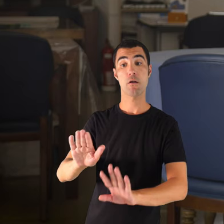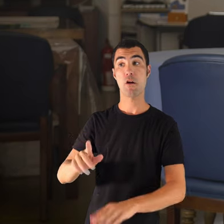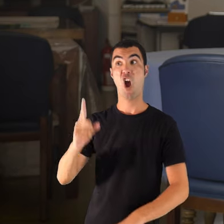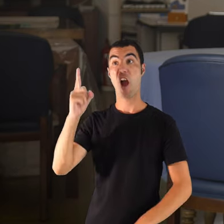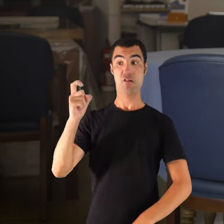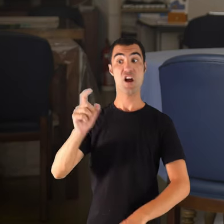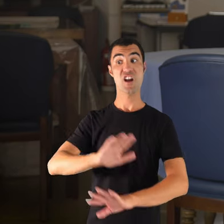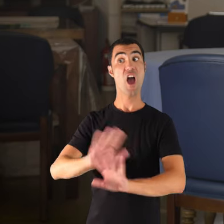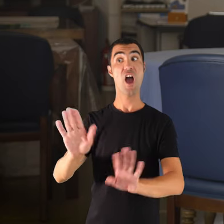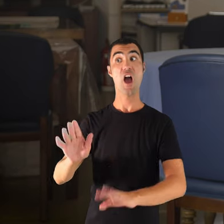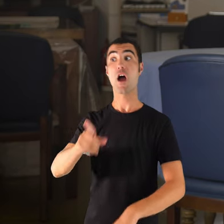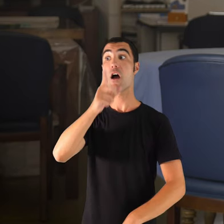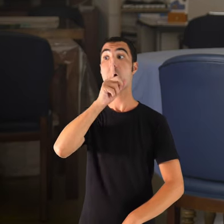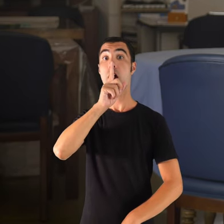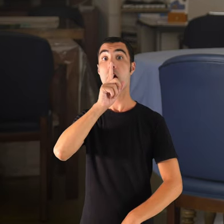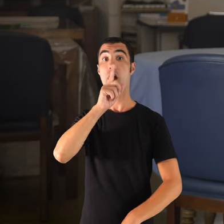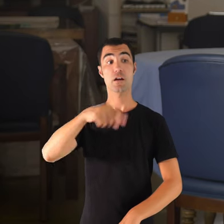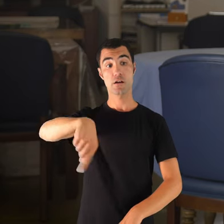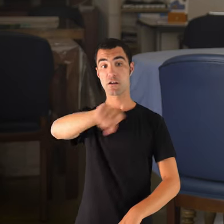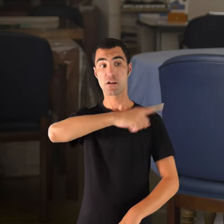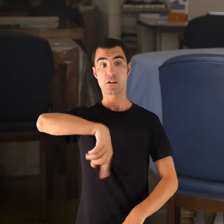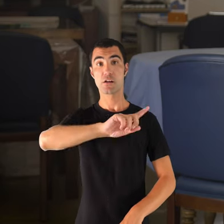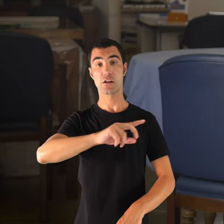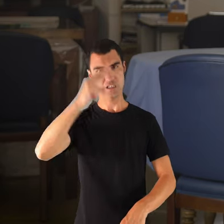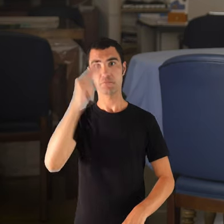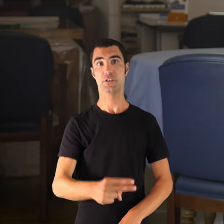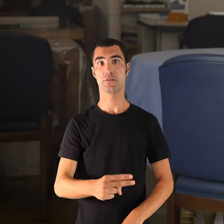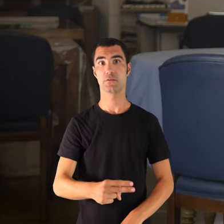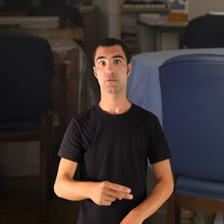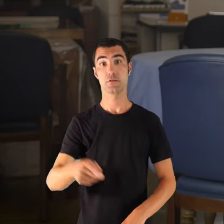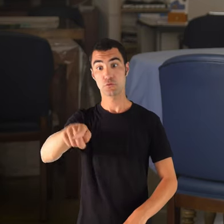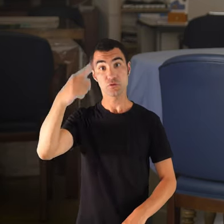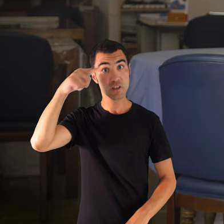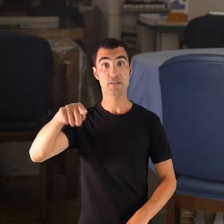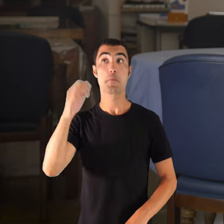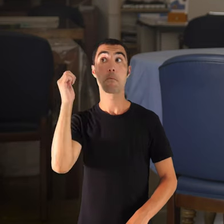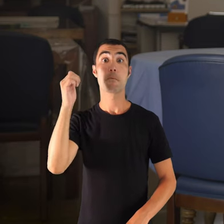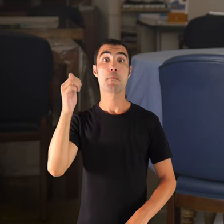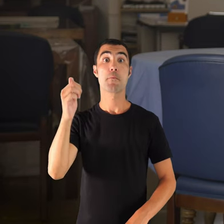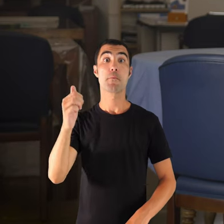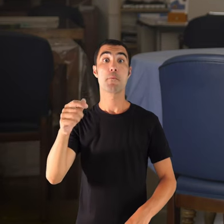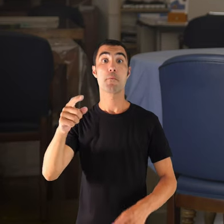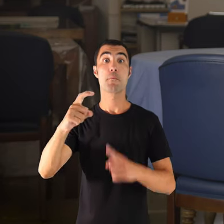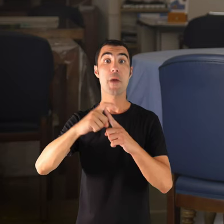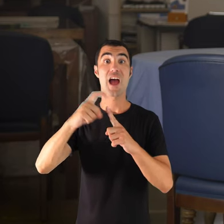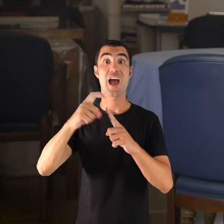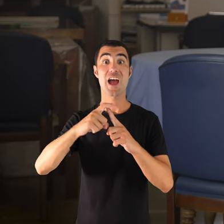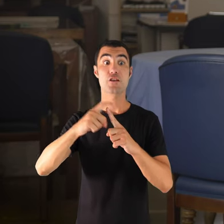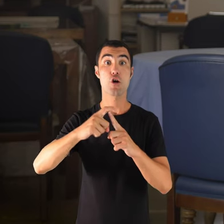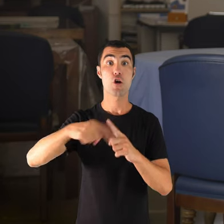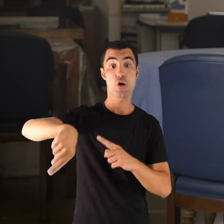a l'aire, aquí no hi res que valgui. Diu, és el mes de maig i és quan compreguen els al·lots a Mallorca.